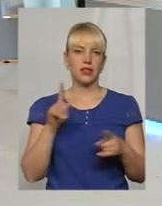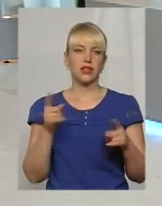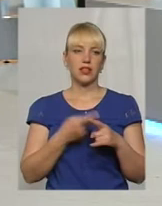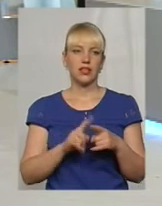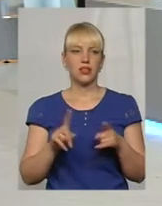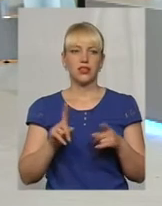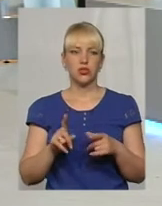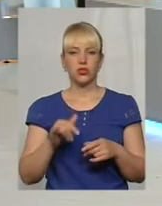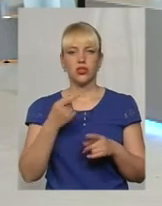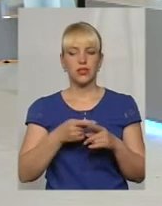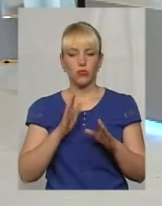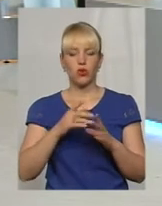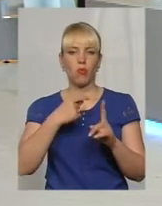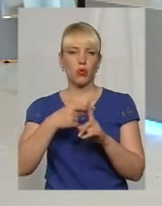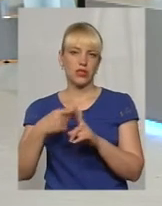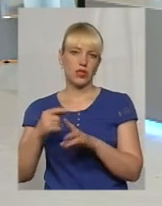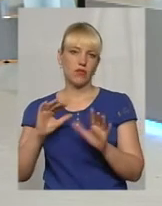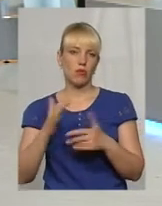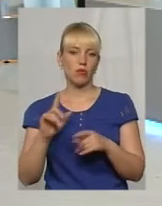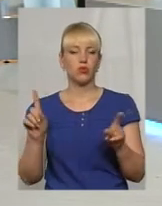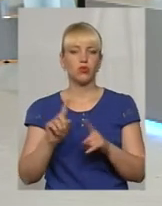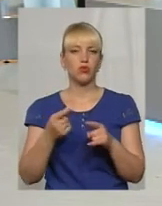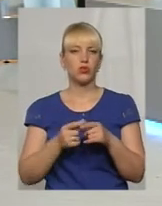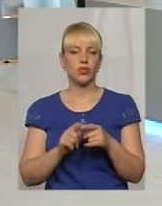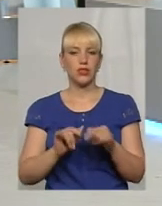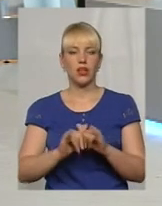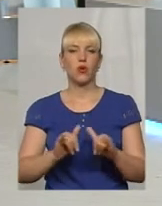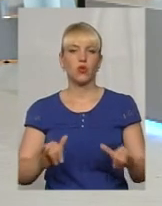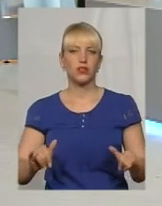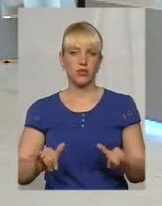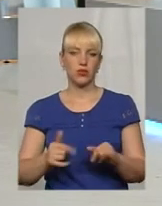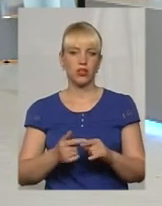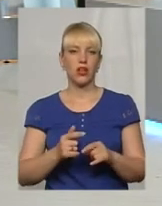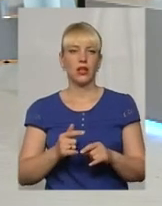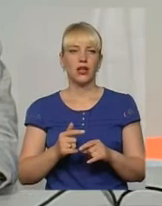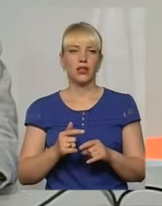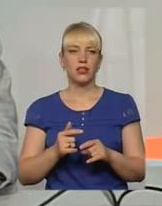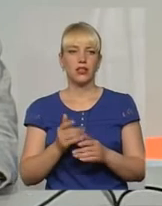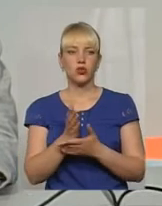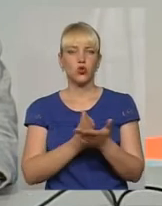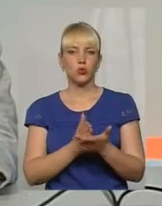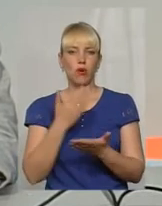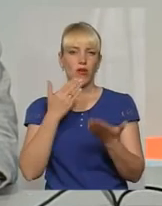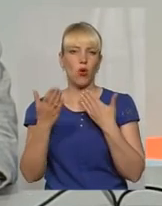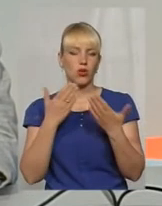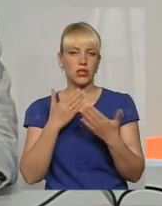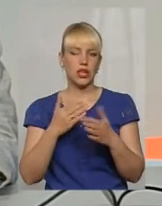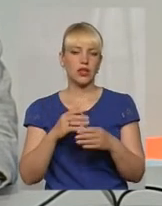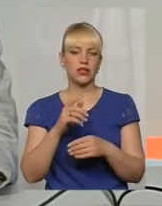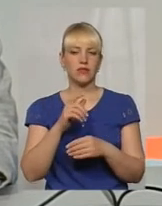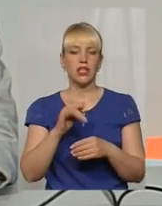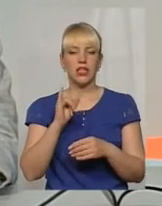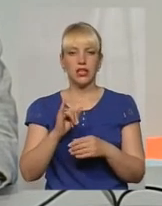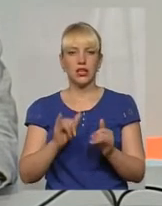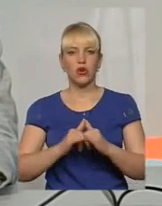це дійсно буде позитивний момент, адже це розвиток в принципі службових контактів між країнами. Це